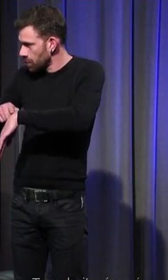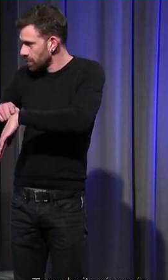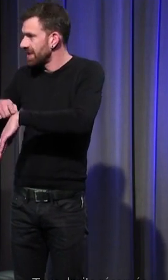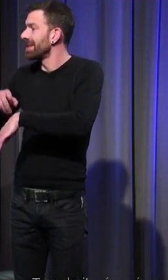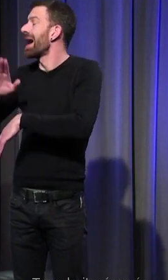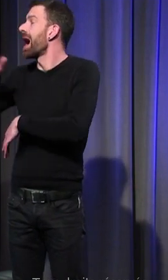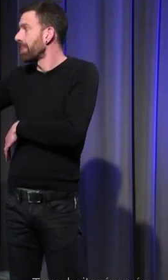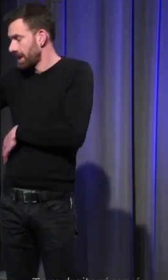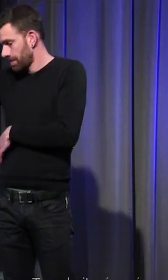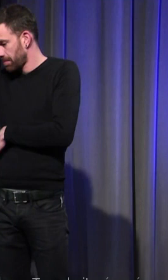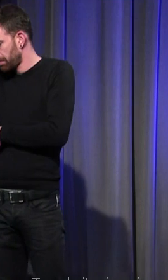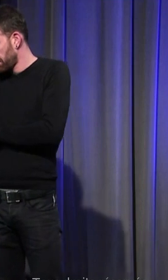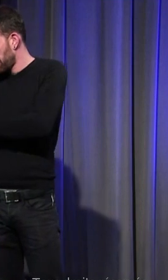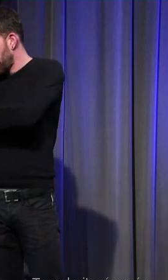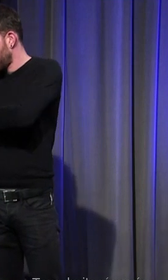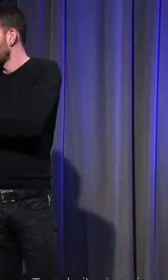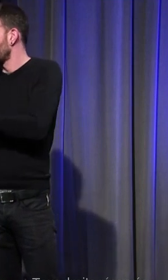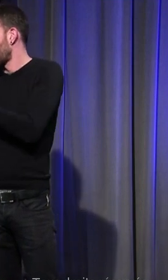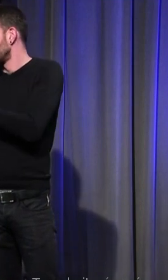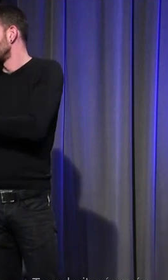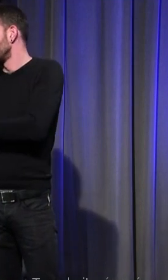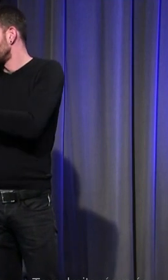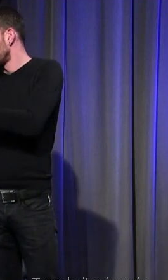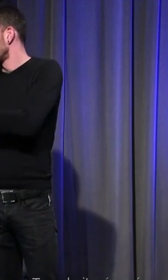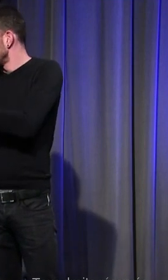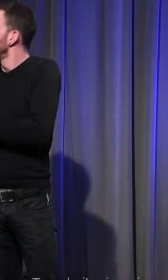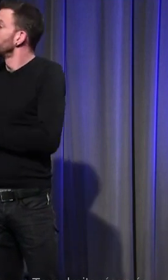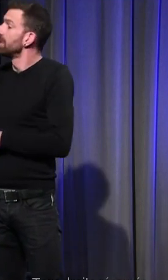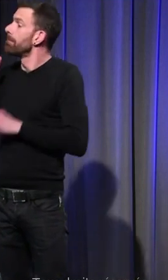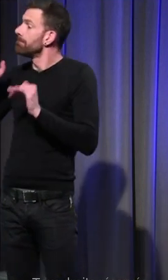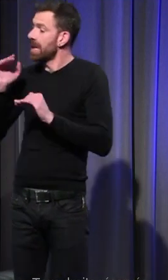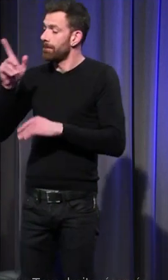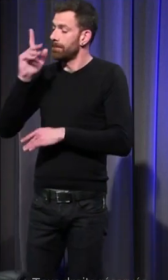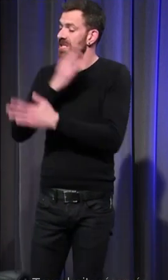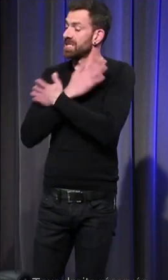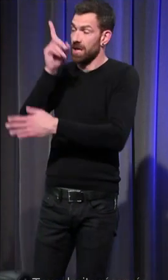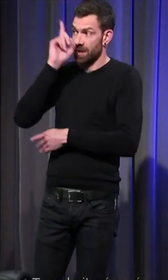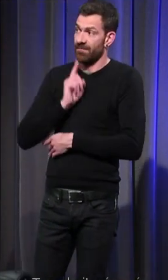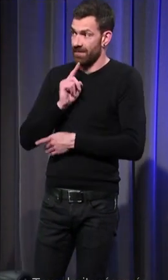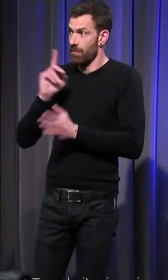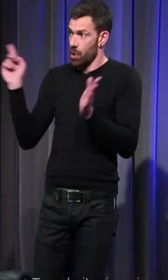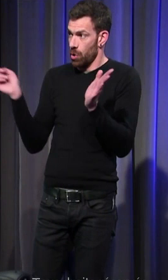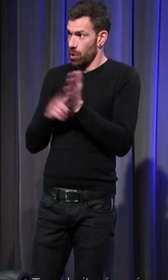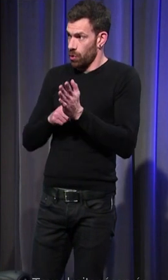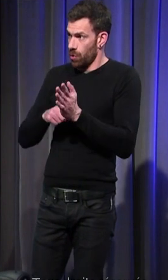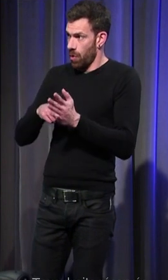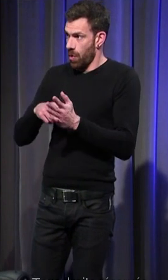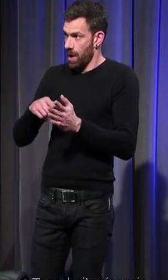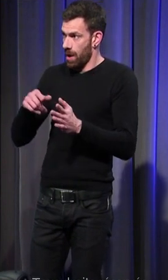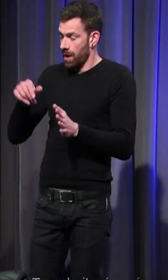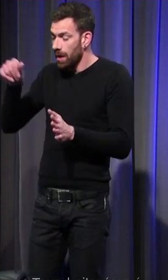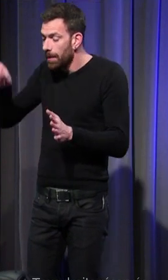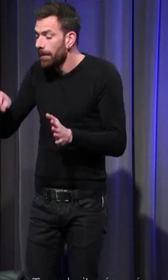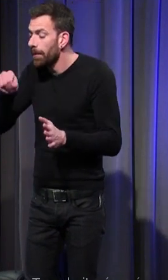à 2 ans et 3 ans alors ils étaient endoyés ils pouvaient même être endoyés par la sage-femme les sages-femmes avaient toute autorité pour endoyer les enfants mais ça n'était pas le